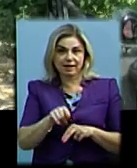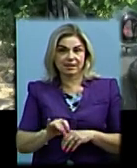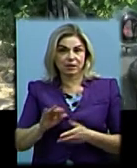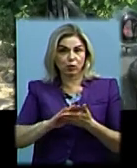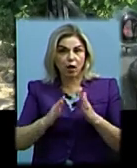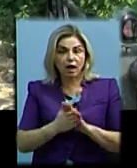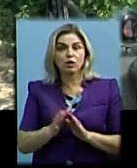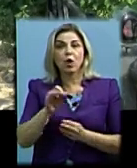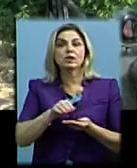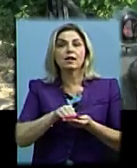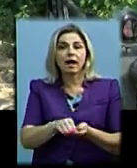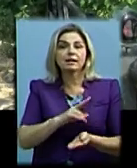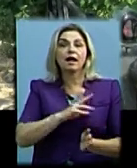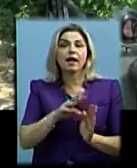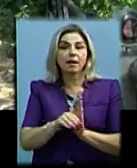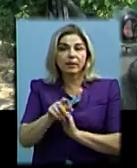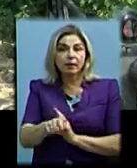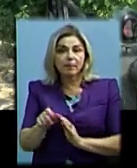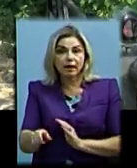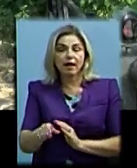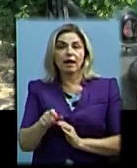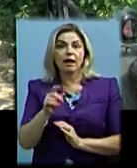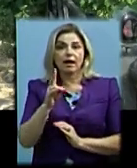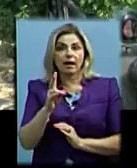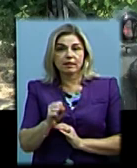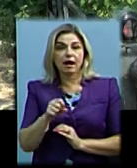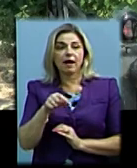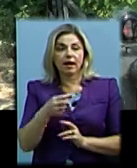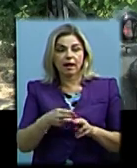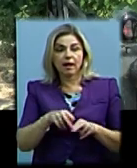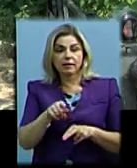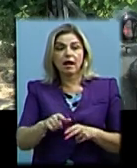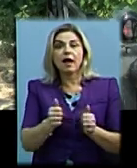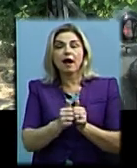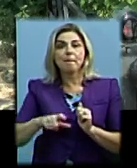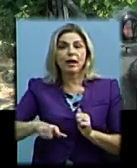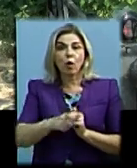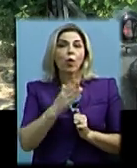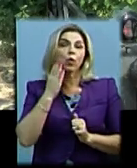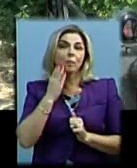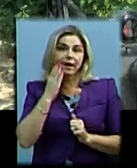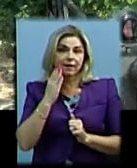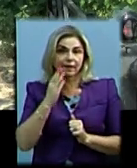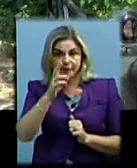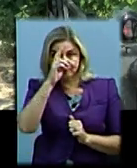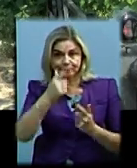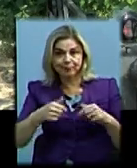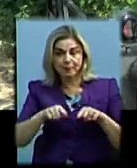з загиблими на есмінці «Безпокойний» у берегів Румунії. Ще одна